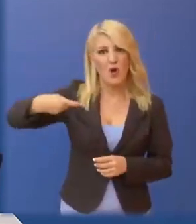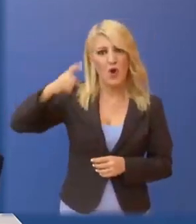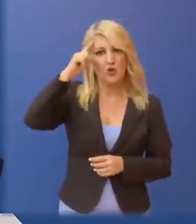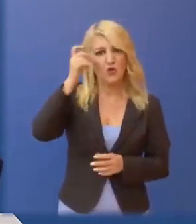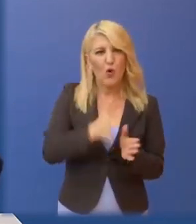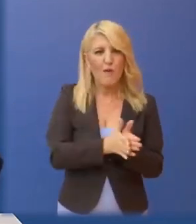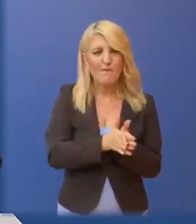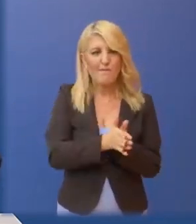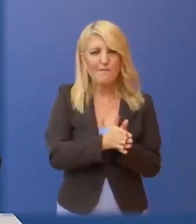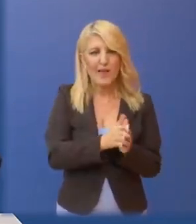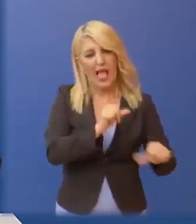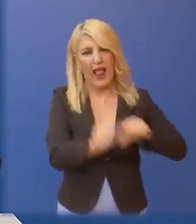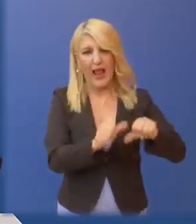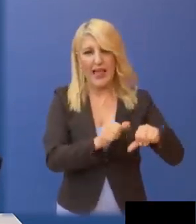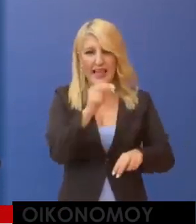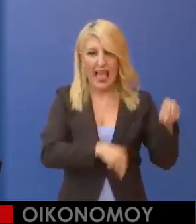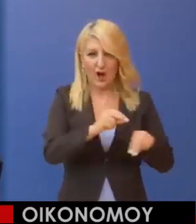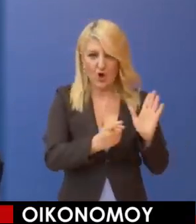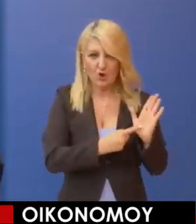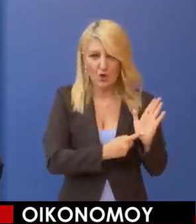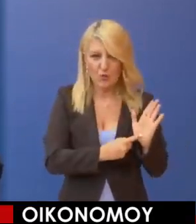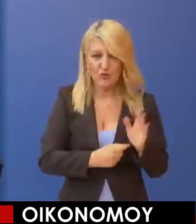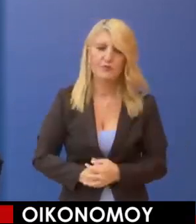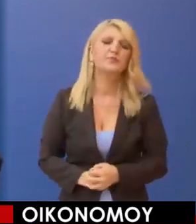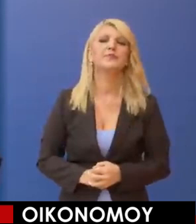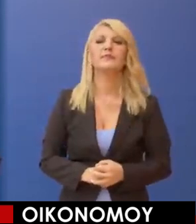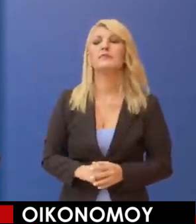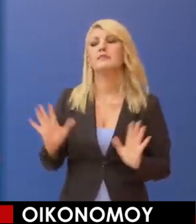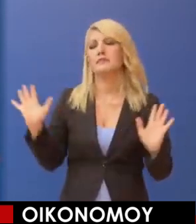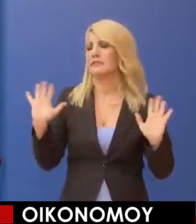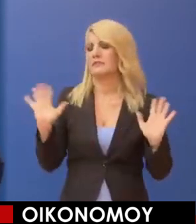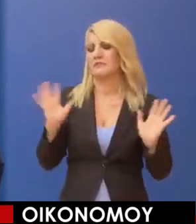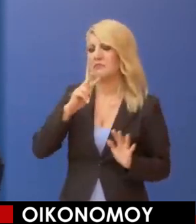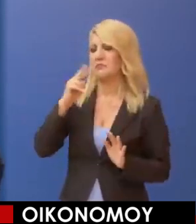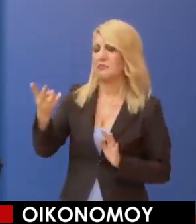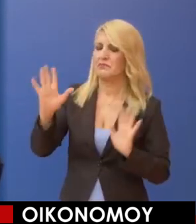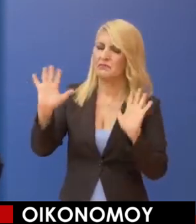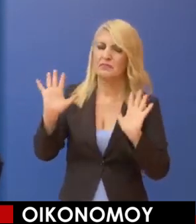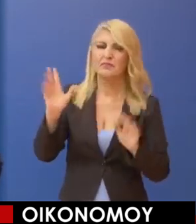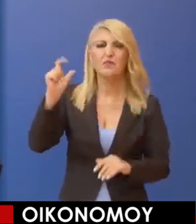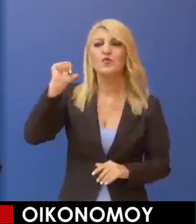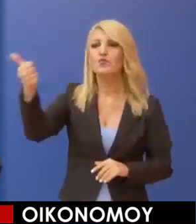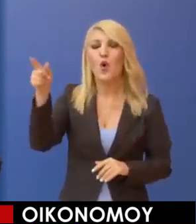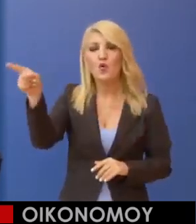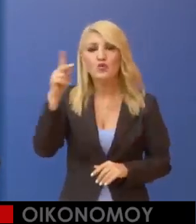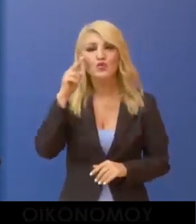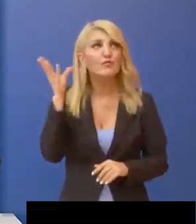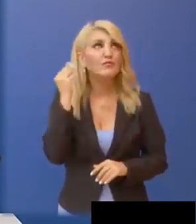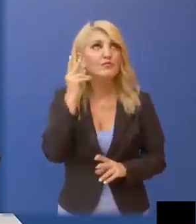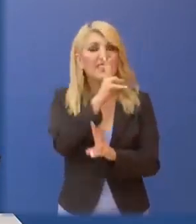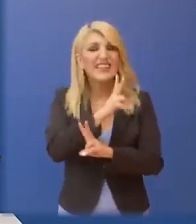Αν ακούσετε ολόκληρη τη συνέντευξη του Πρωθυπουργού και την αναφορά του στο ζήτημα των εκλογών, νομίζω ότι θα συνειδητοποιήσετε και εσείς πόσο καθαρή ήταν η τοποθέτησή του